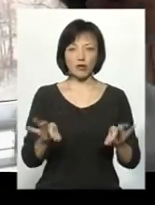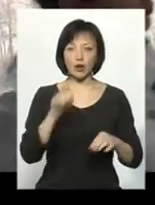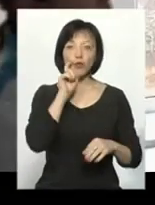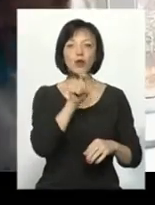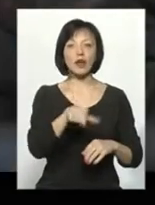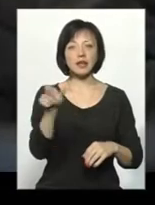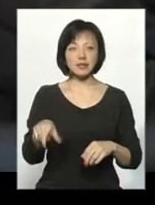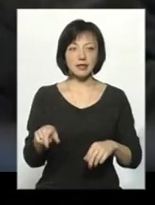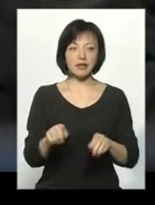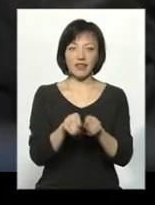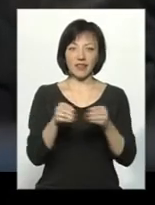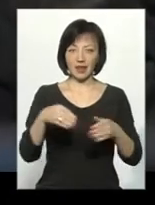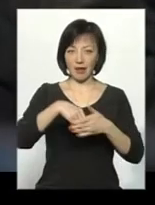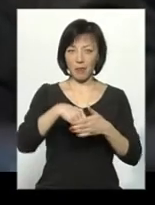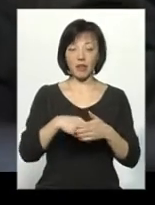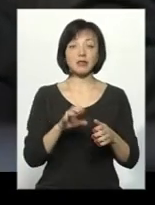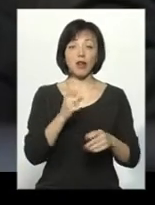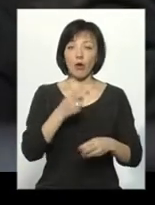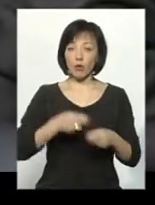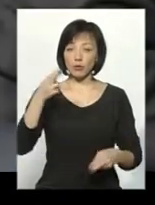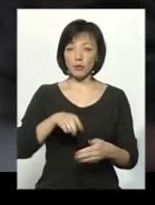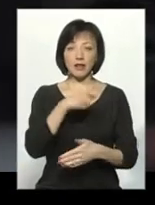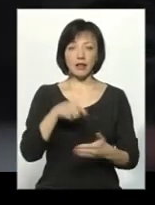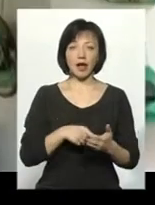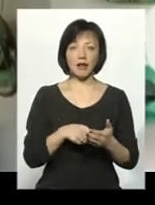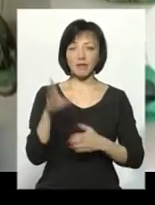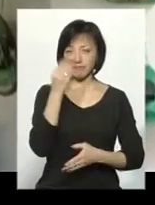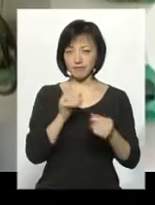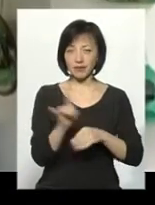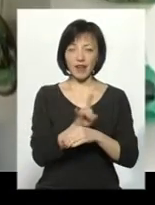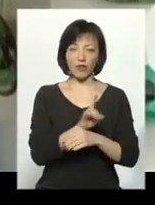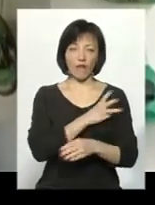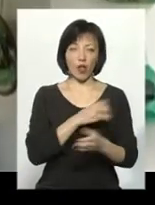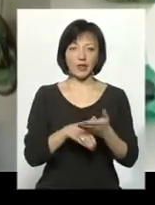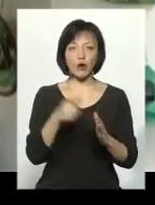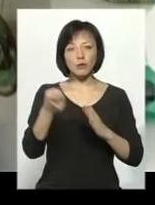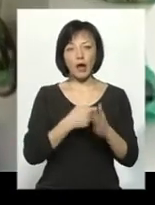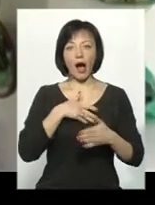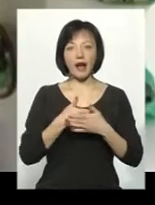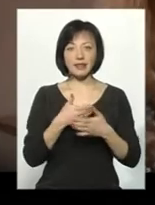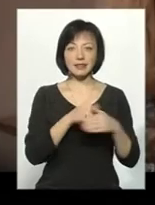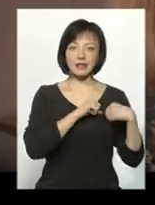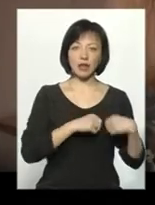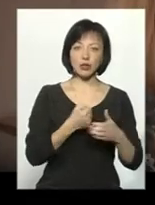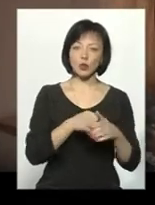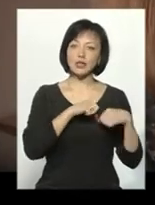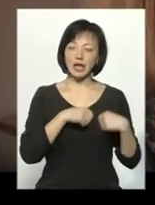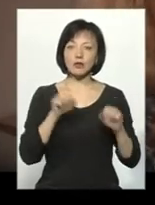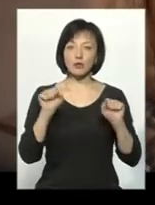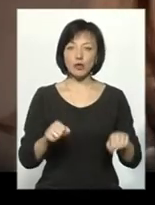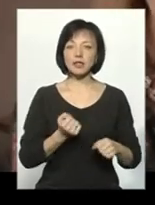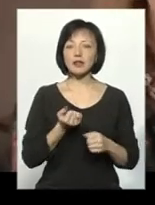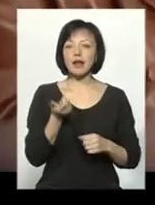українцям відкрити гаманець. Попри це гостро постало питання з псевдоволонтерами. Розпізнати активістів «Серце до серця» можна за